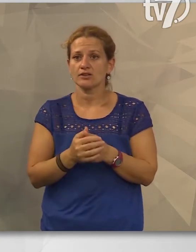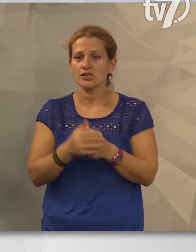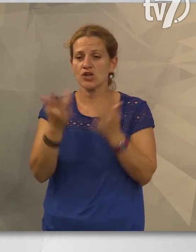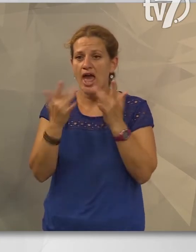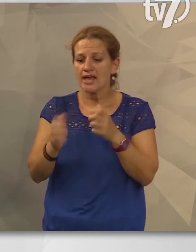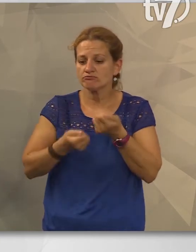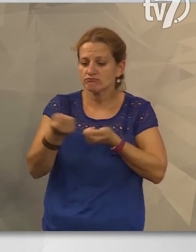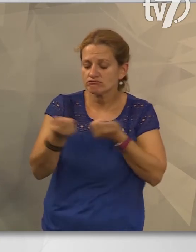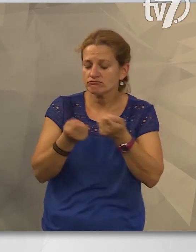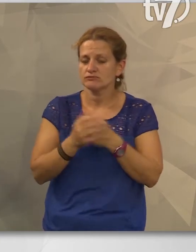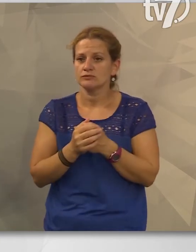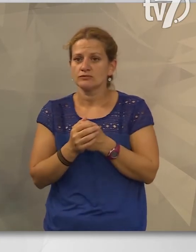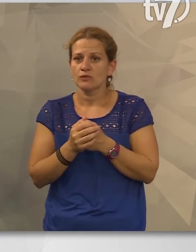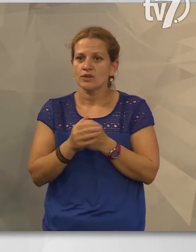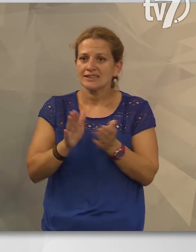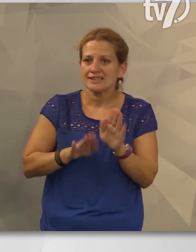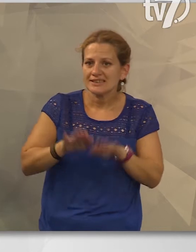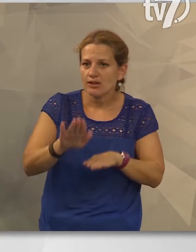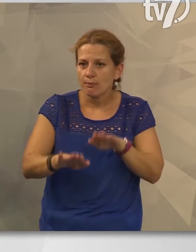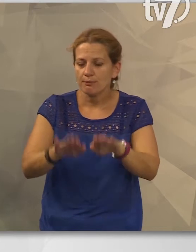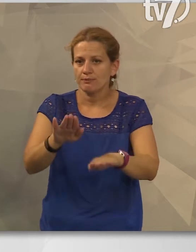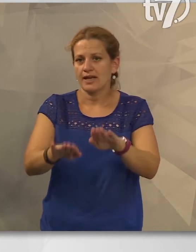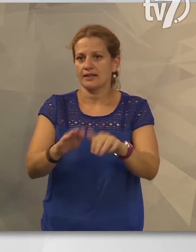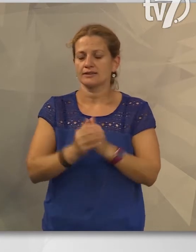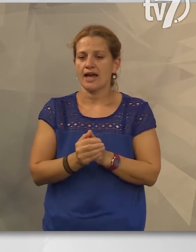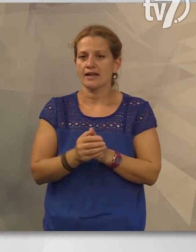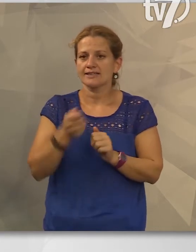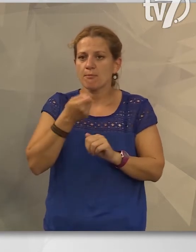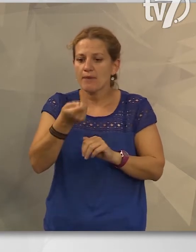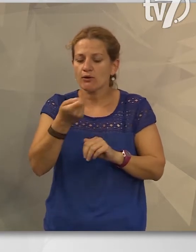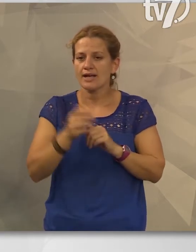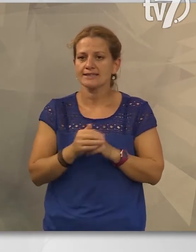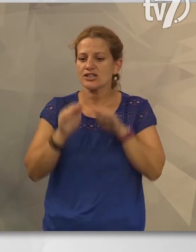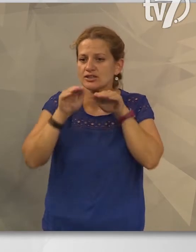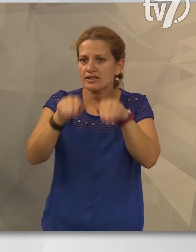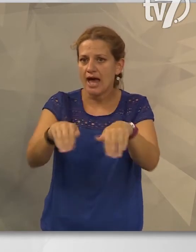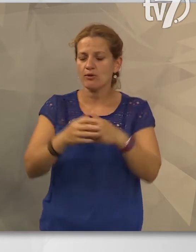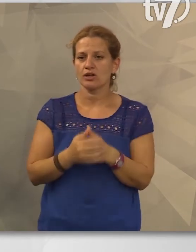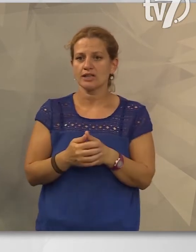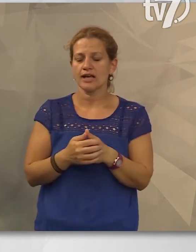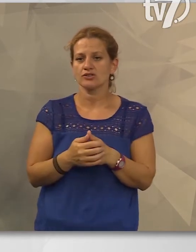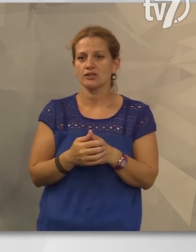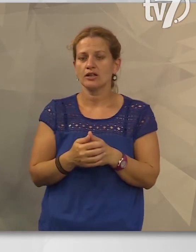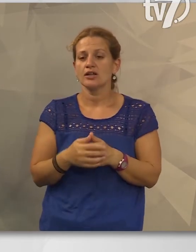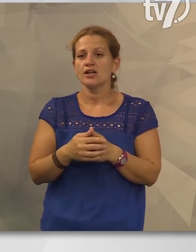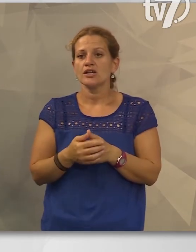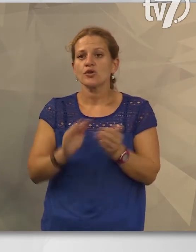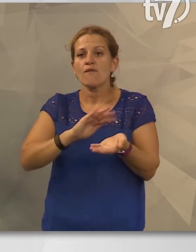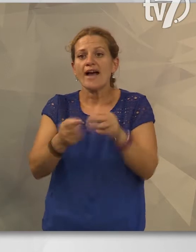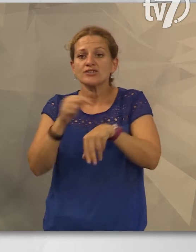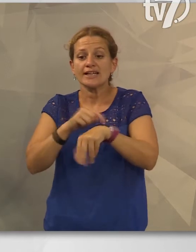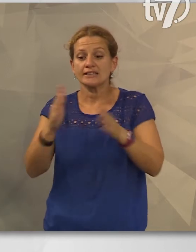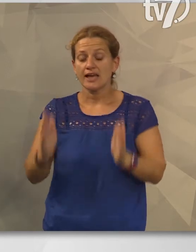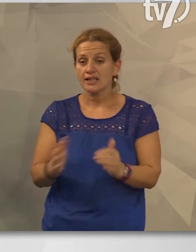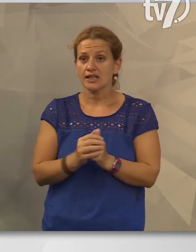menedzsmentnek, hogy kijárták ezt a beruházást, ezt a támogatást, amit tudtunk adni a beruházáshoz, és hogy válság